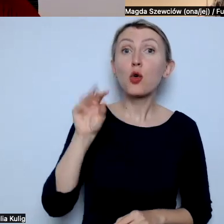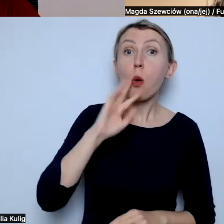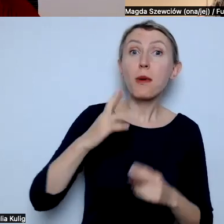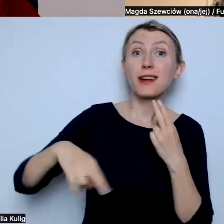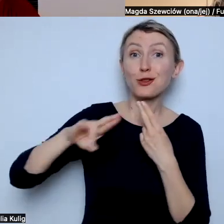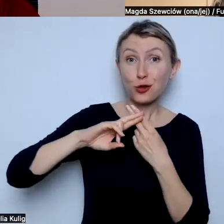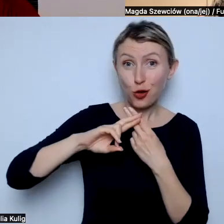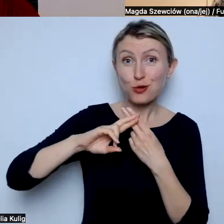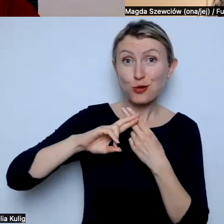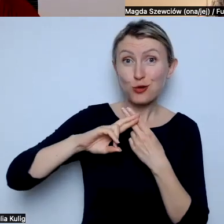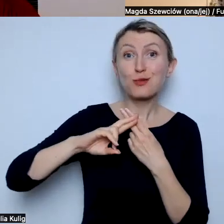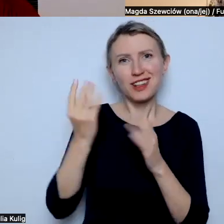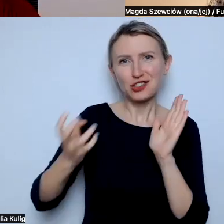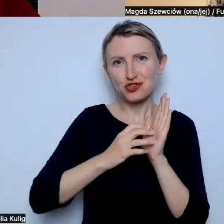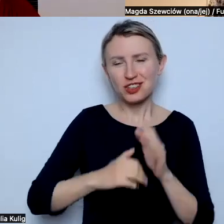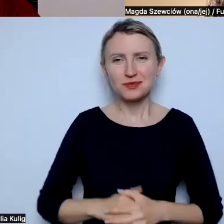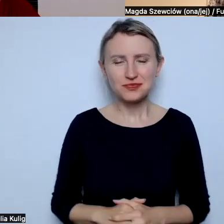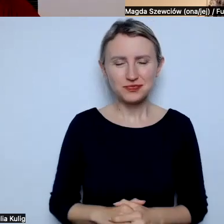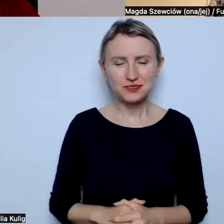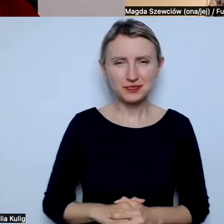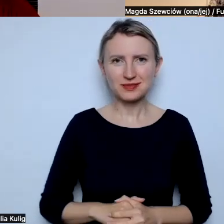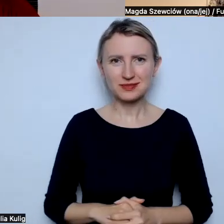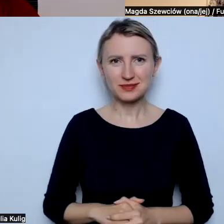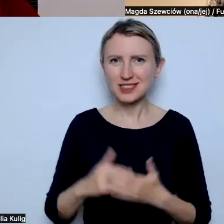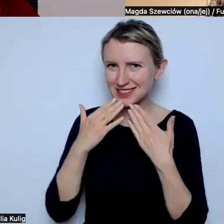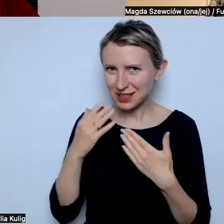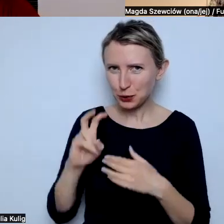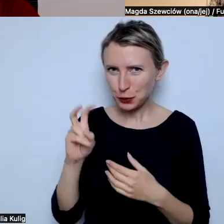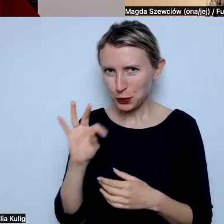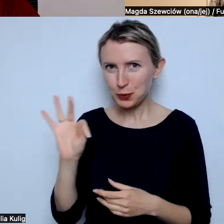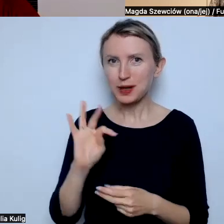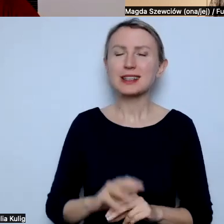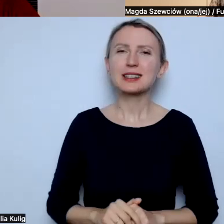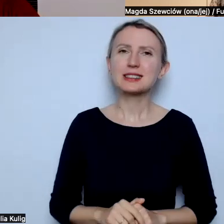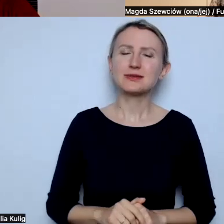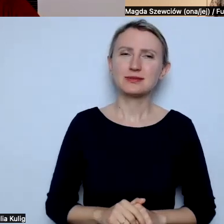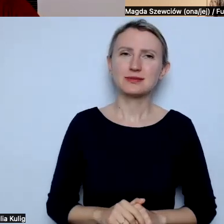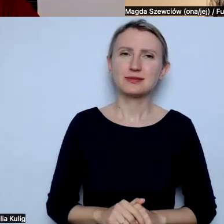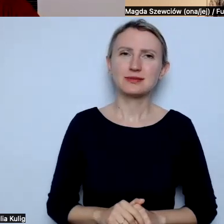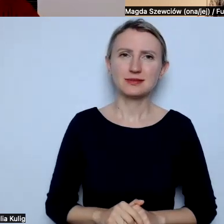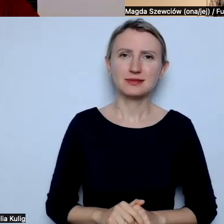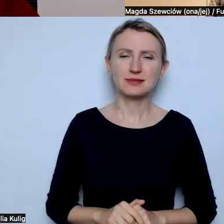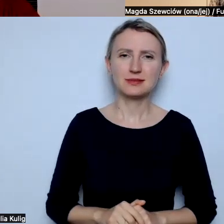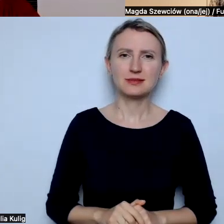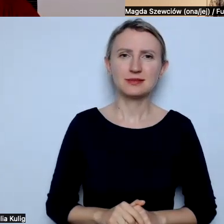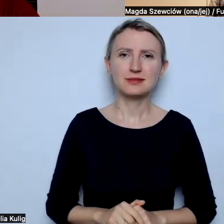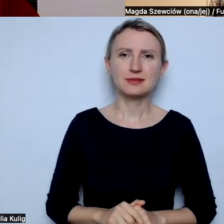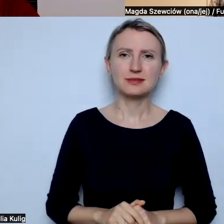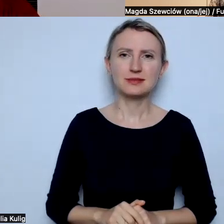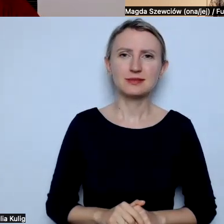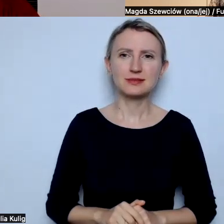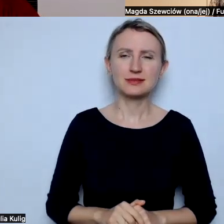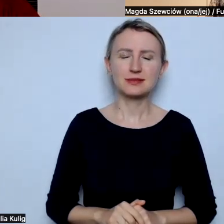a propos pytania, więc dziękuję za odpowiedź. Tak, to było to pytanie od osoby z wewnątrz. Dzięki wielkie za